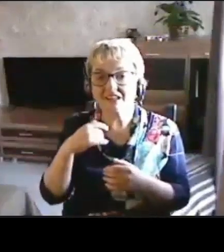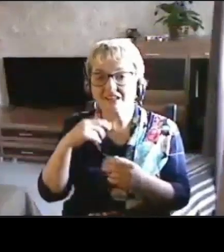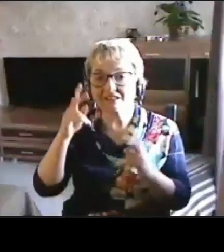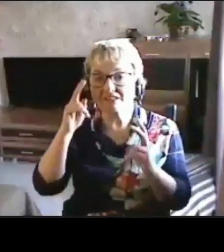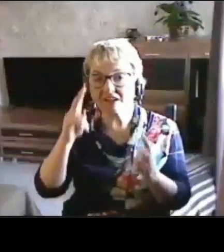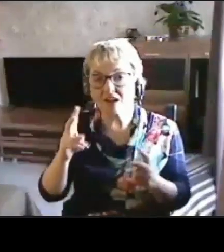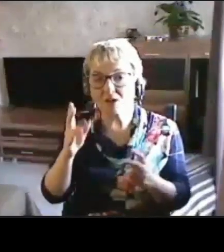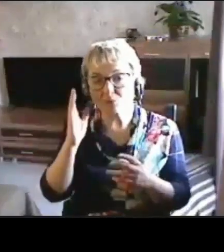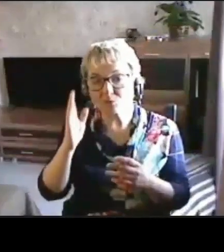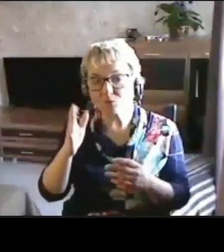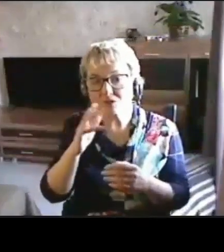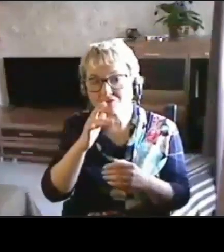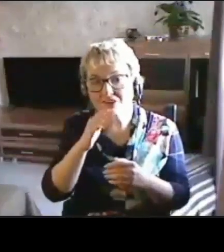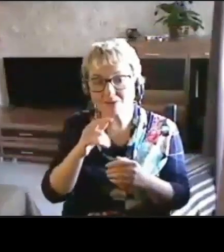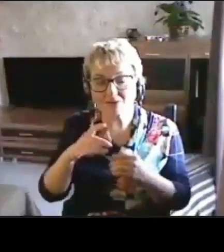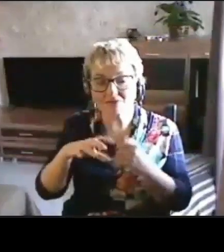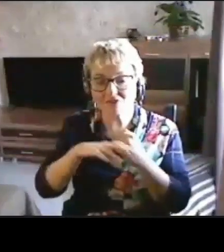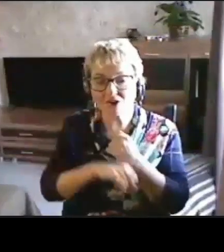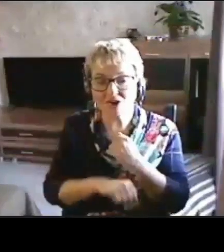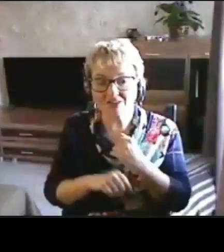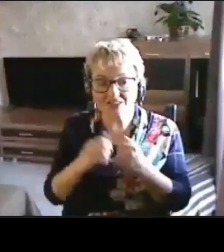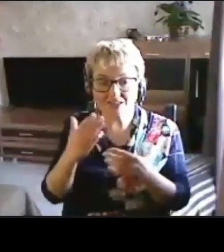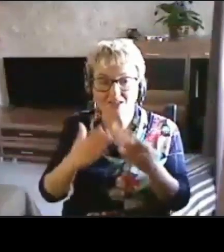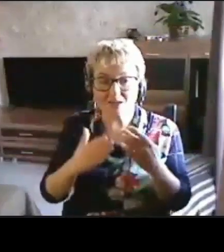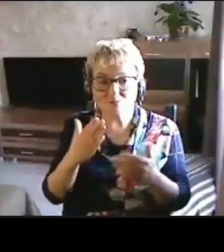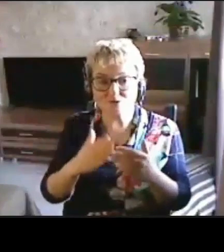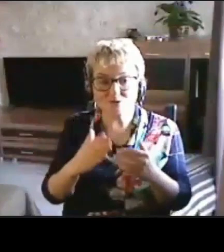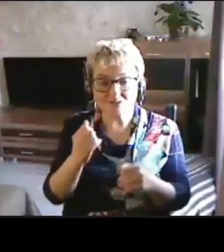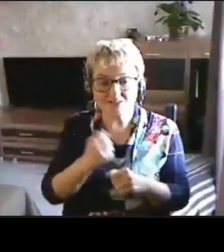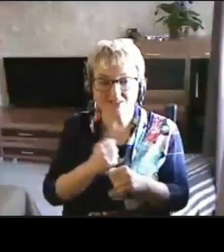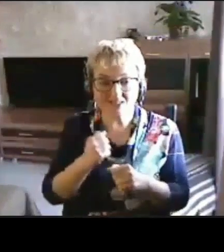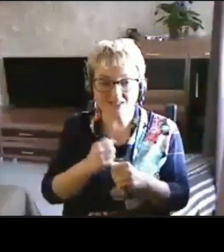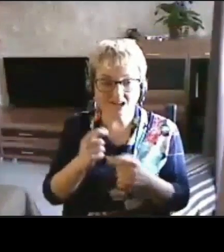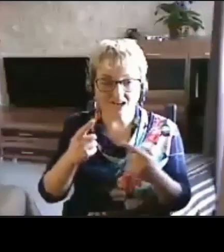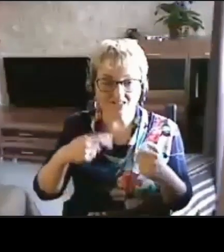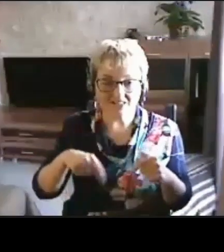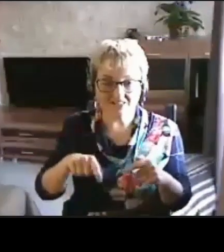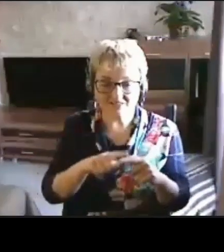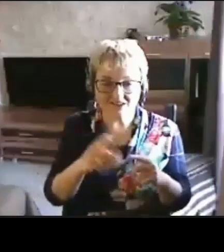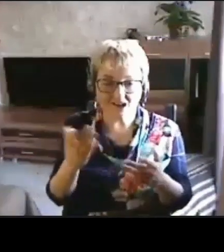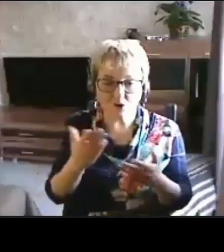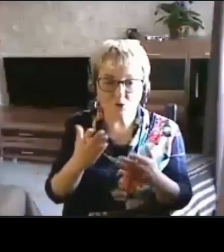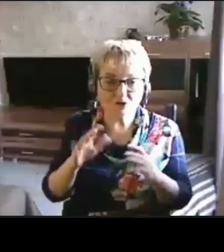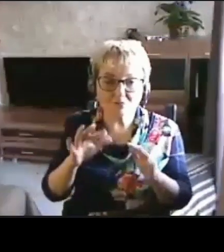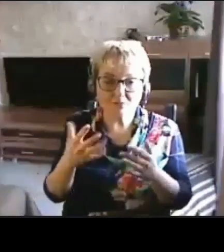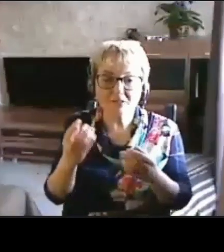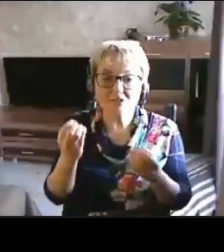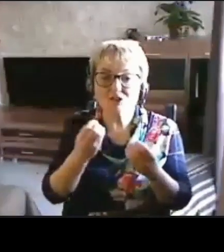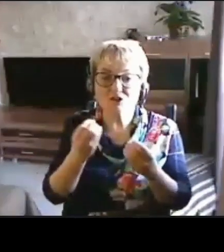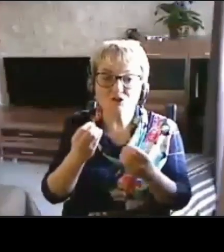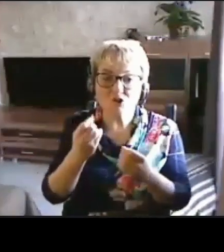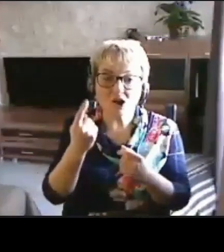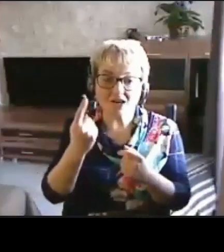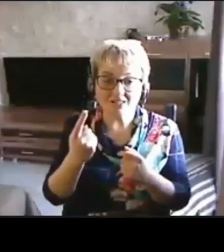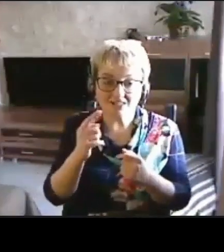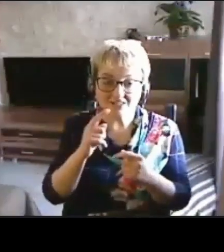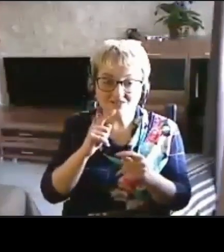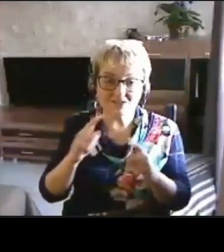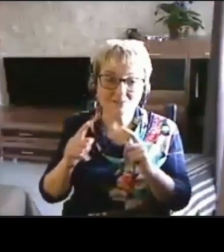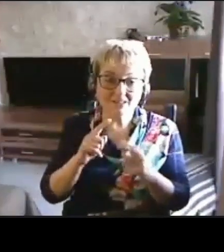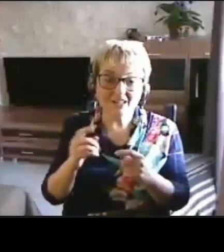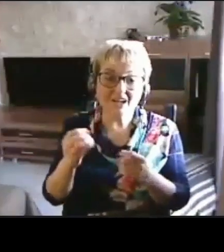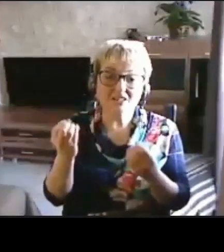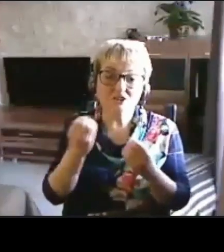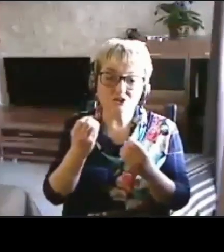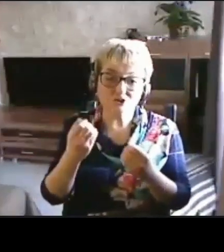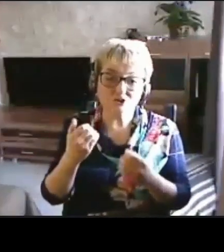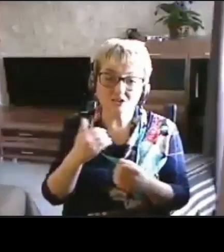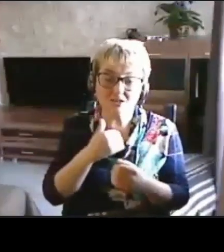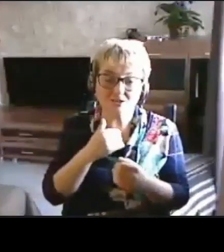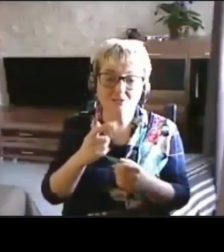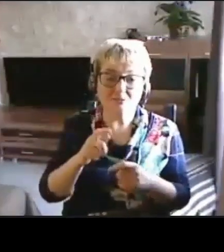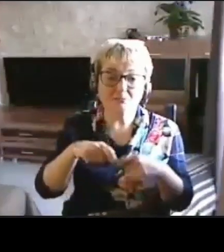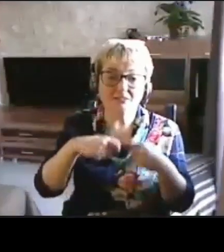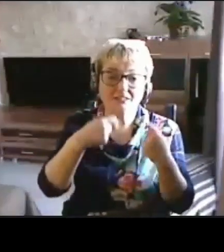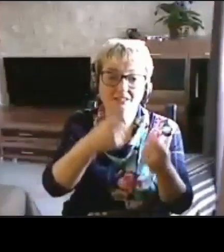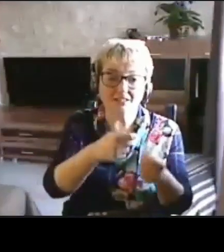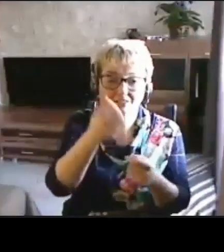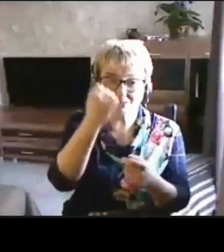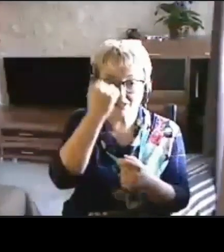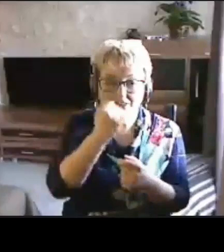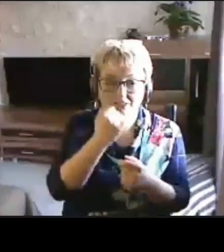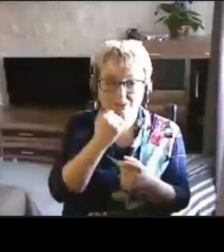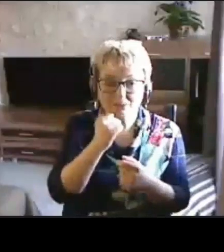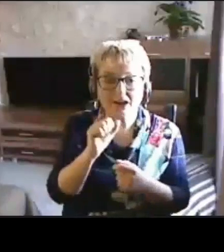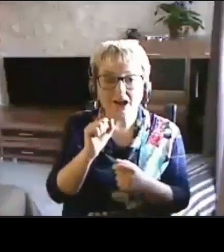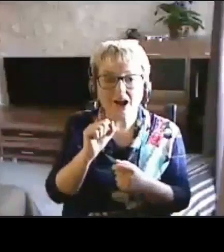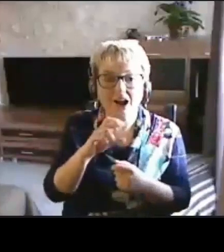Не знаю, если будет время в конце, если нет, тогда можно организовать в какой-то момент еще один такой вебинар. Но сейчас я хочу передать спасибо